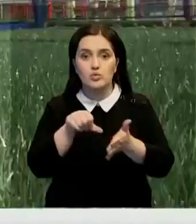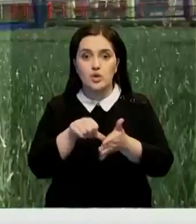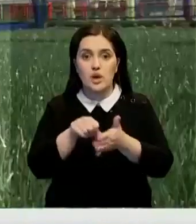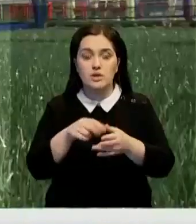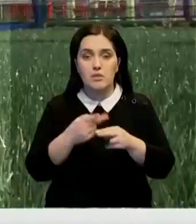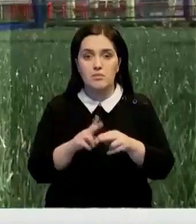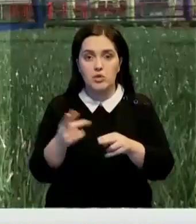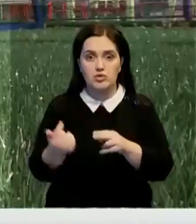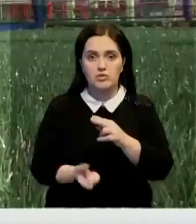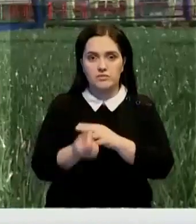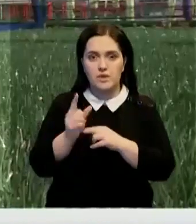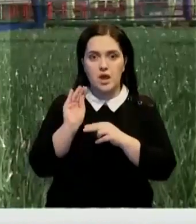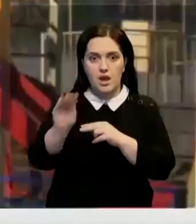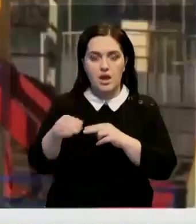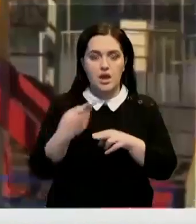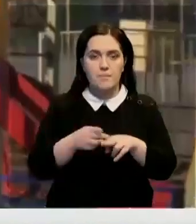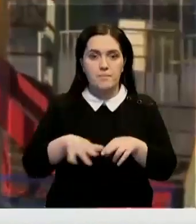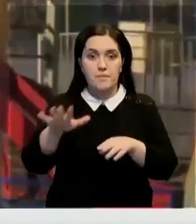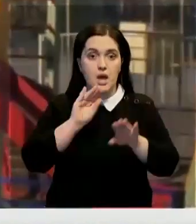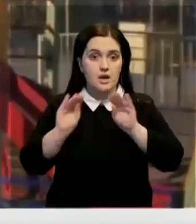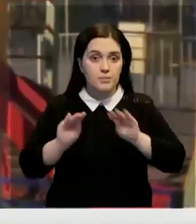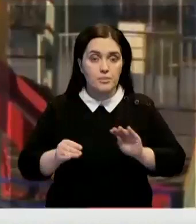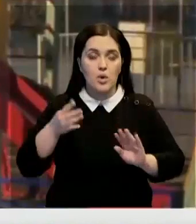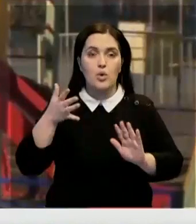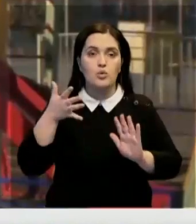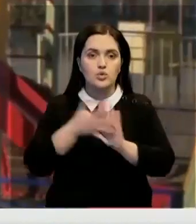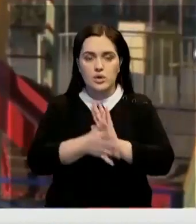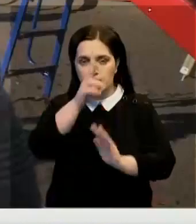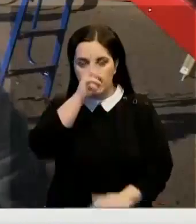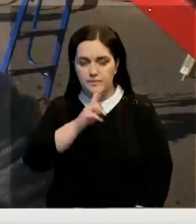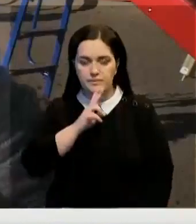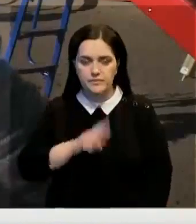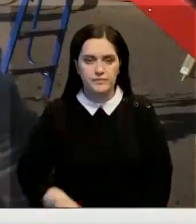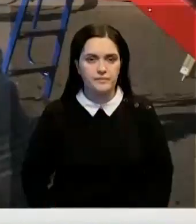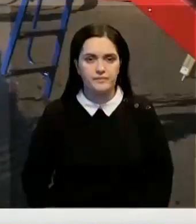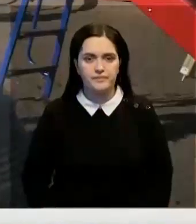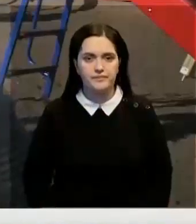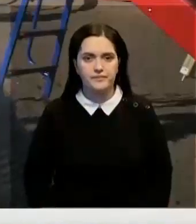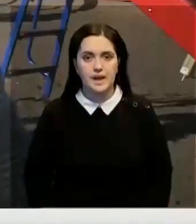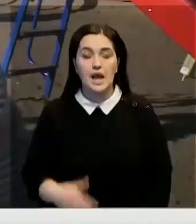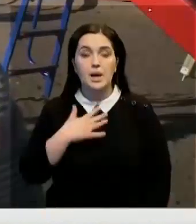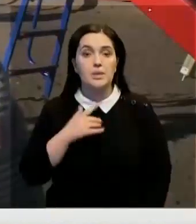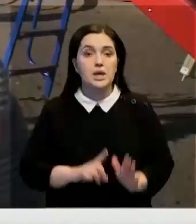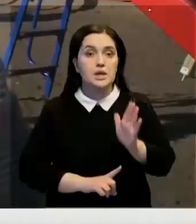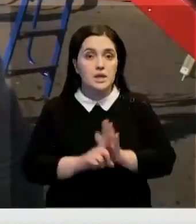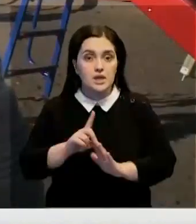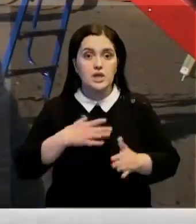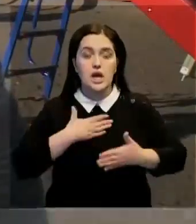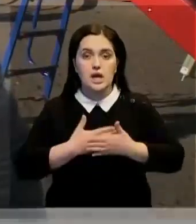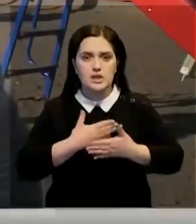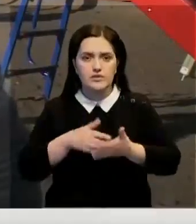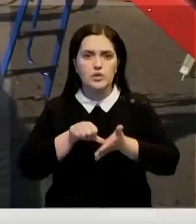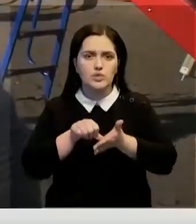появилась современная площадка. На ее обустройство шло около двух месяцев. Мы начали активно в этом участвовать, собирать